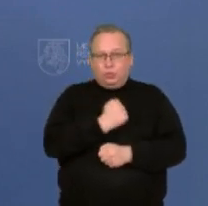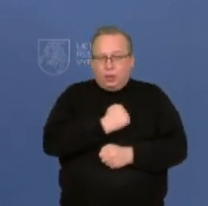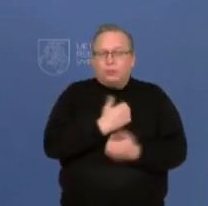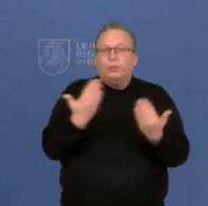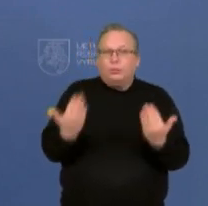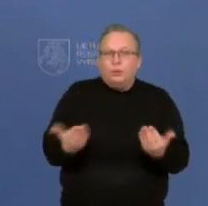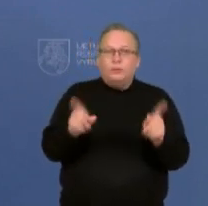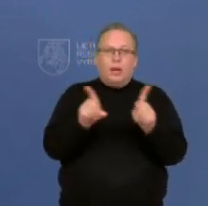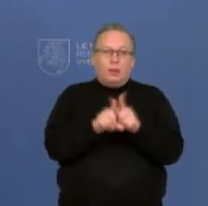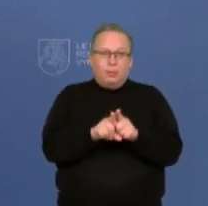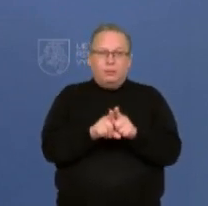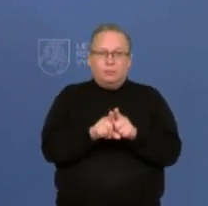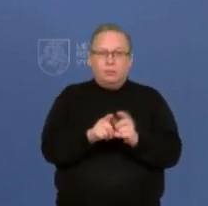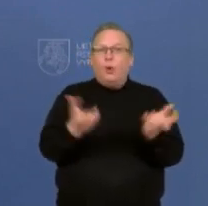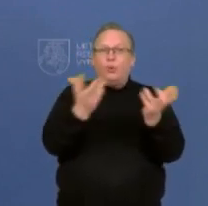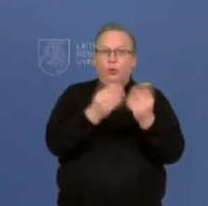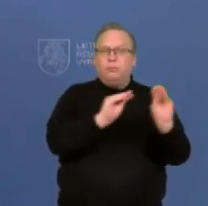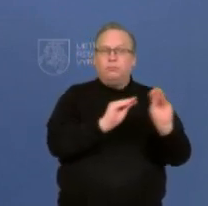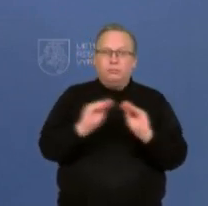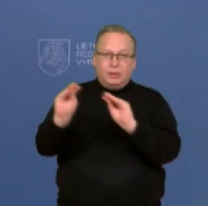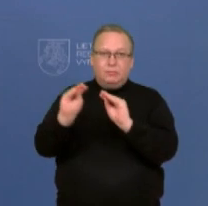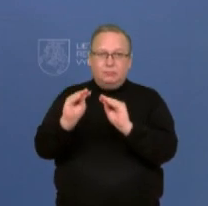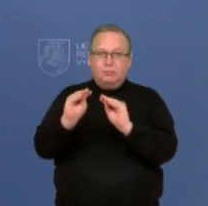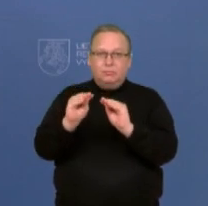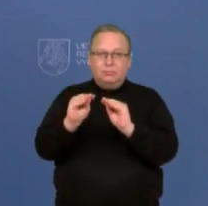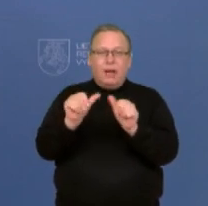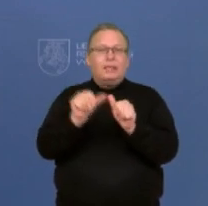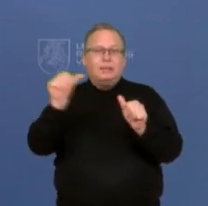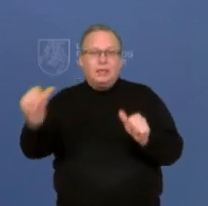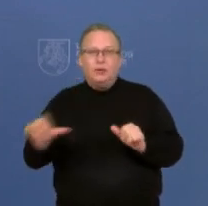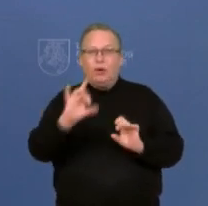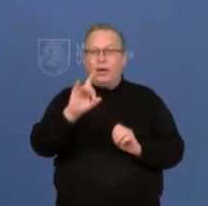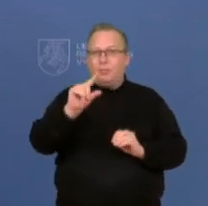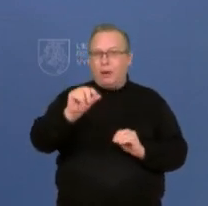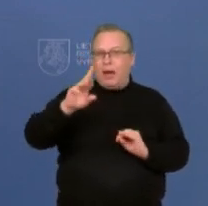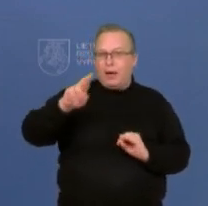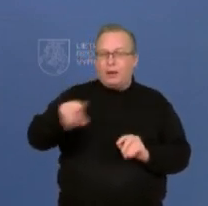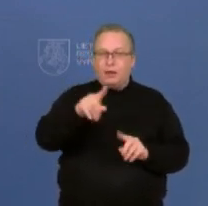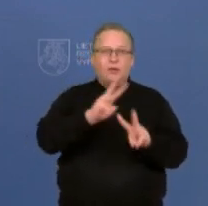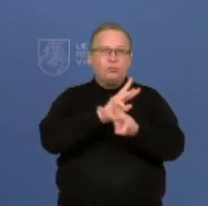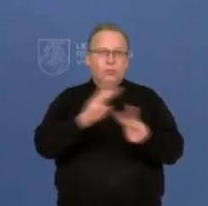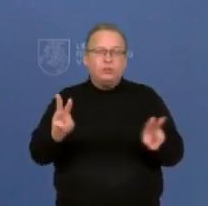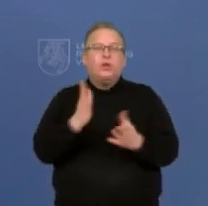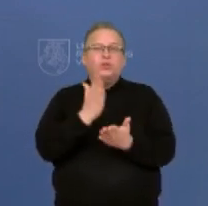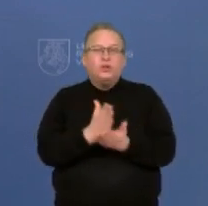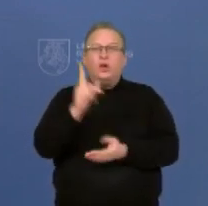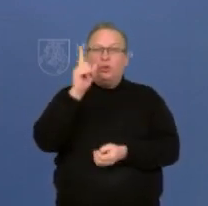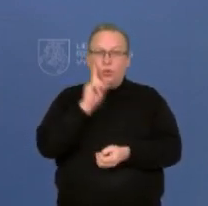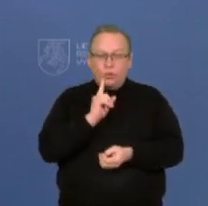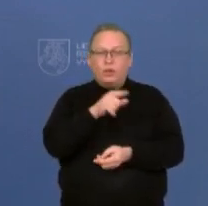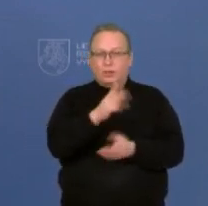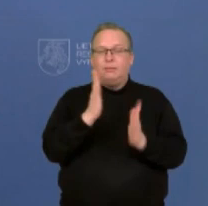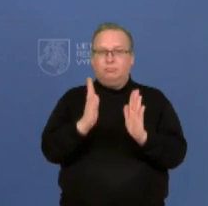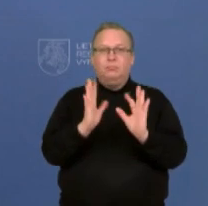ir nukrovimas, tada automatiškai ateitų juos pripažinus nuo pagar testavimuose. Tai ar yra toks siekis iš ministerijos juos pripažinti